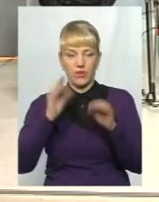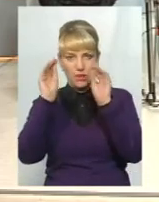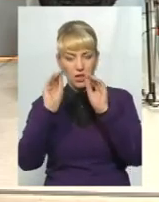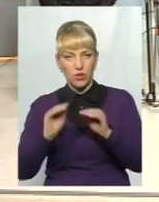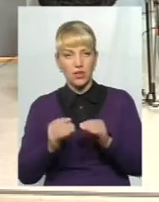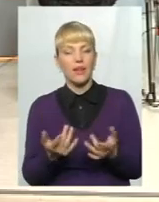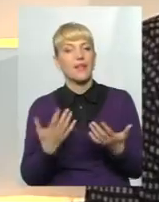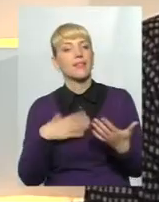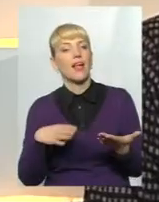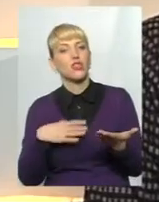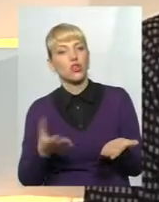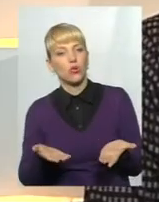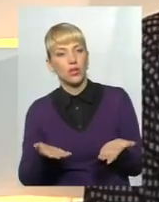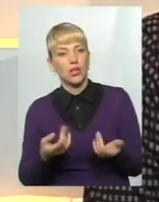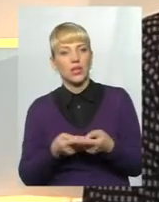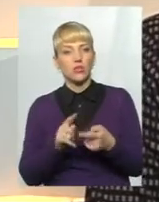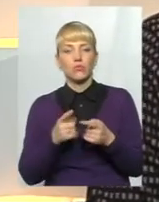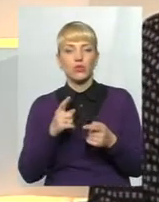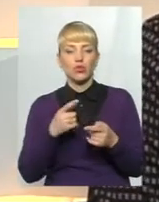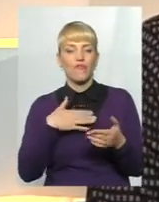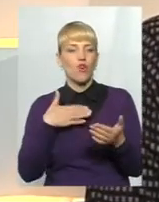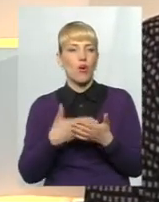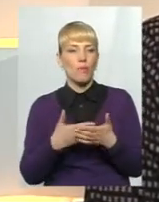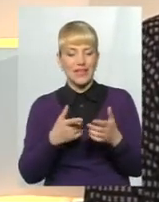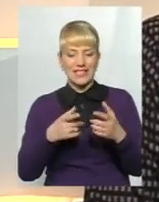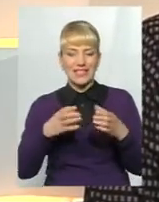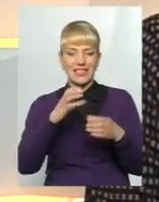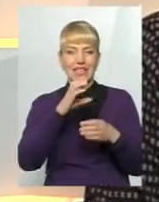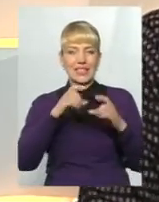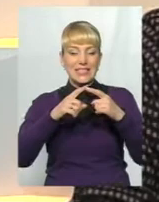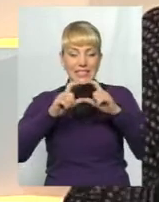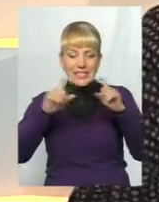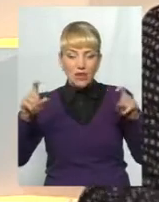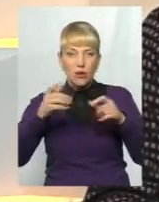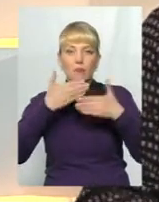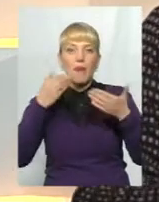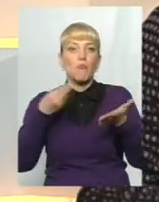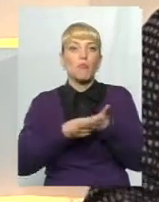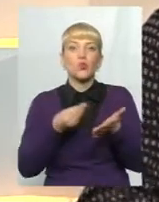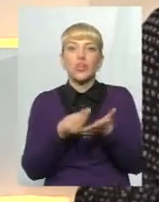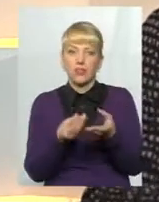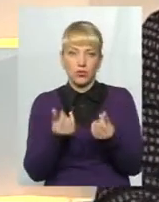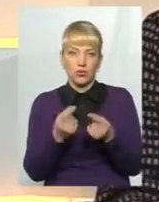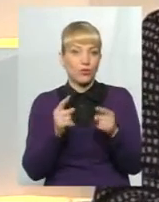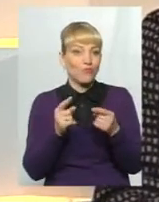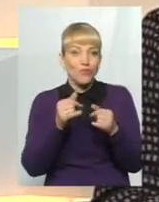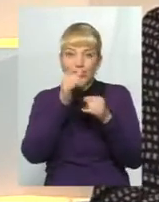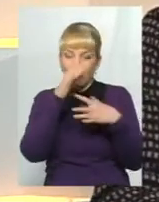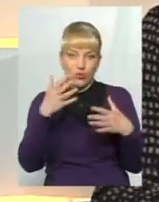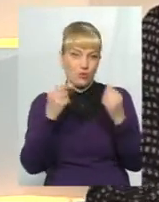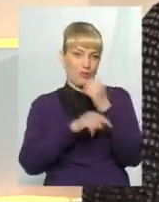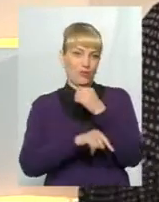Оскільки в громадському секторі немає не копійки, бюджетних коштів. А тому апріорі неможлива корупція.